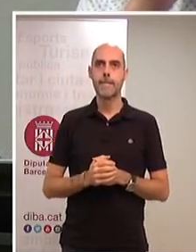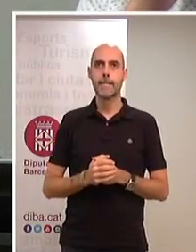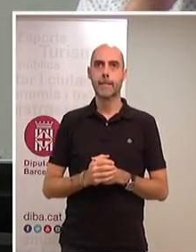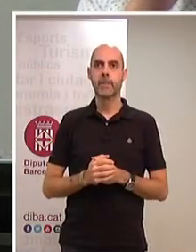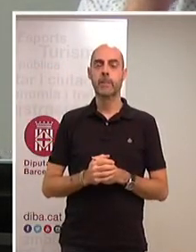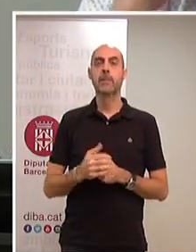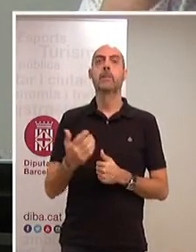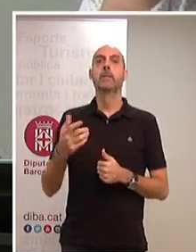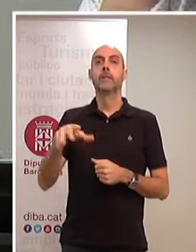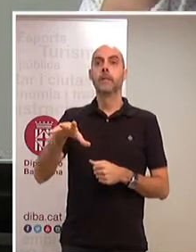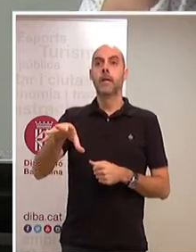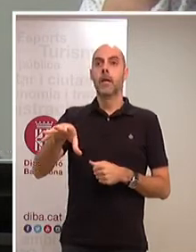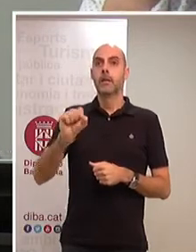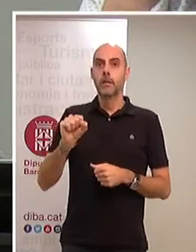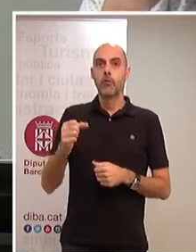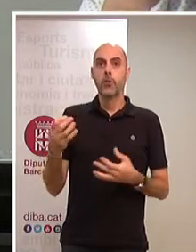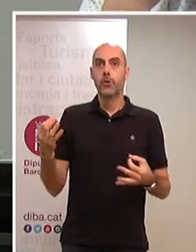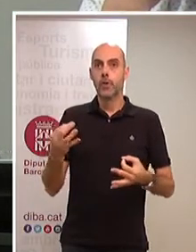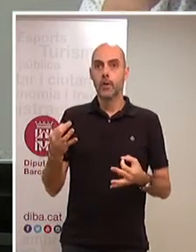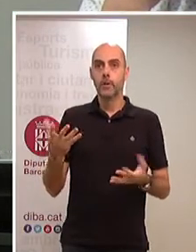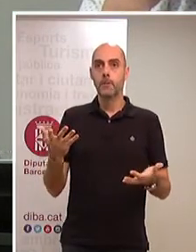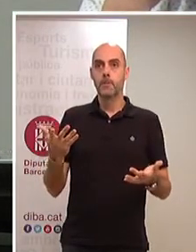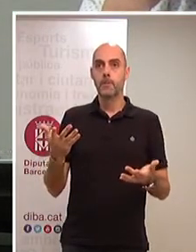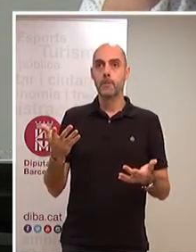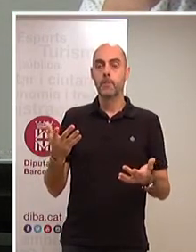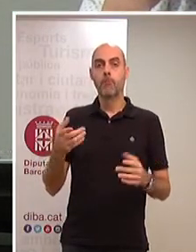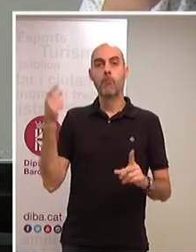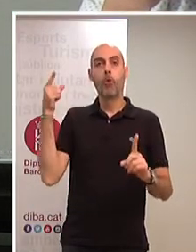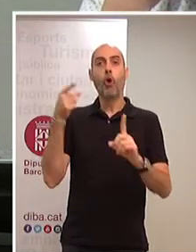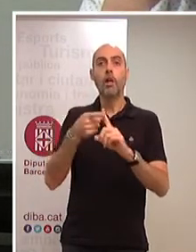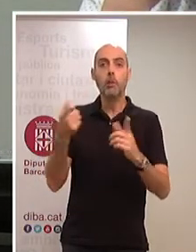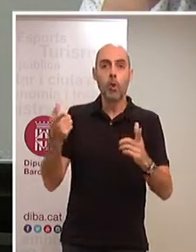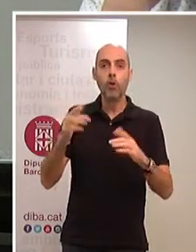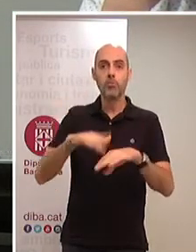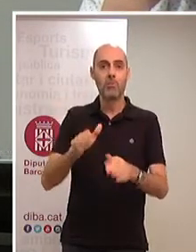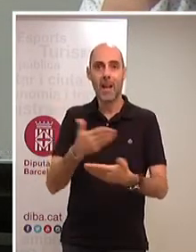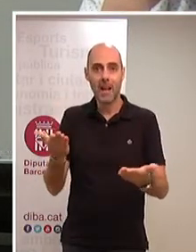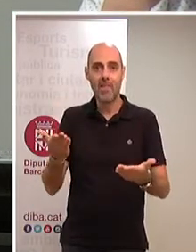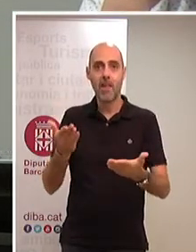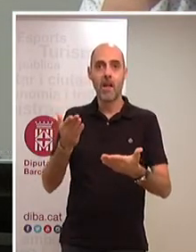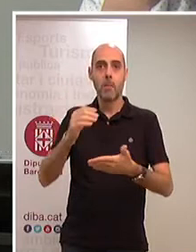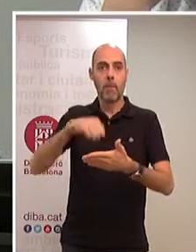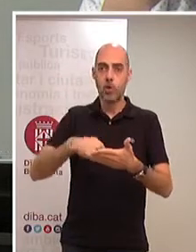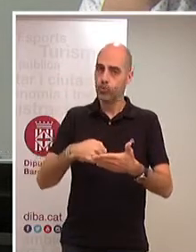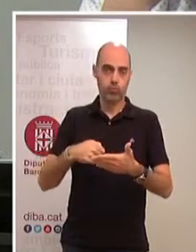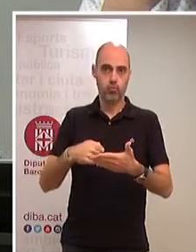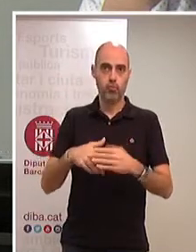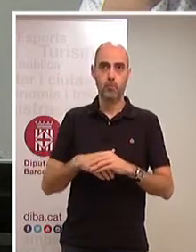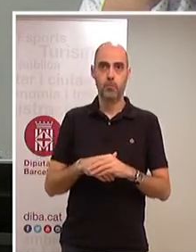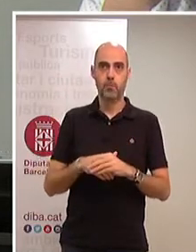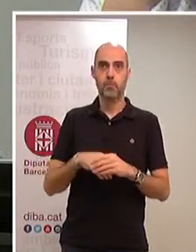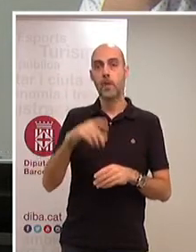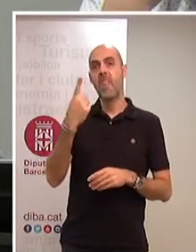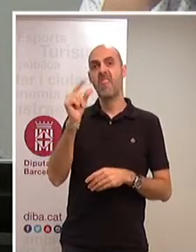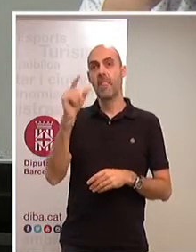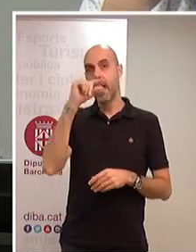Entenc i vull entendre que no són propòsits buits els que ens hem fet en aquest plenari de la corporació. Fa cent anys